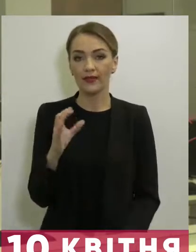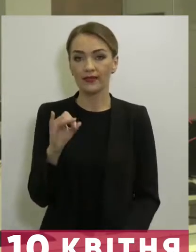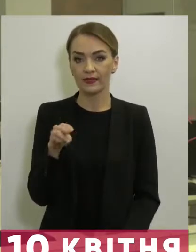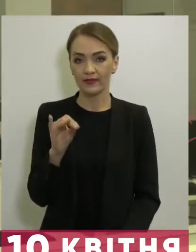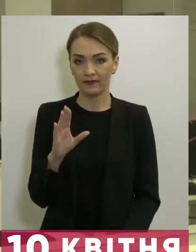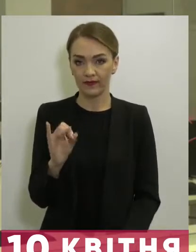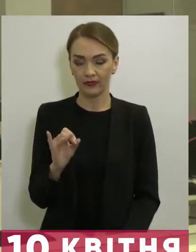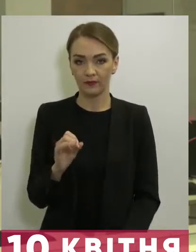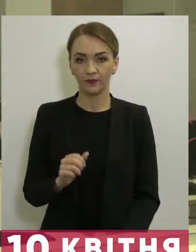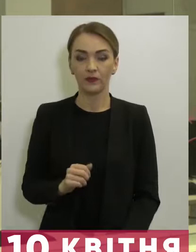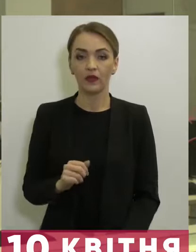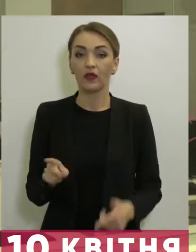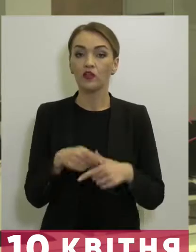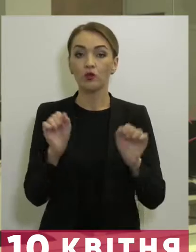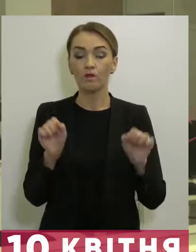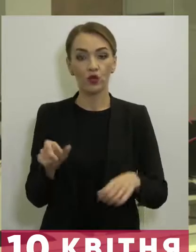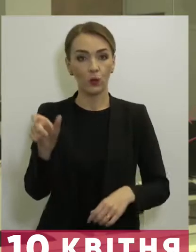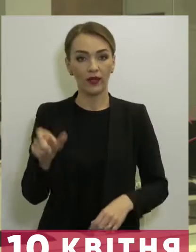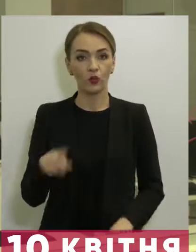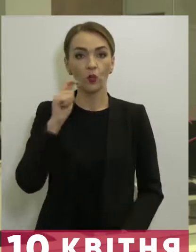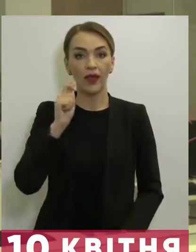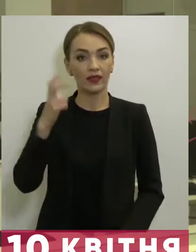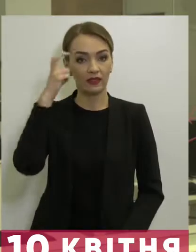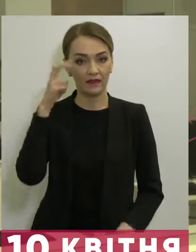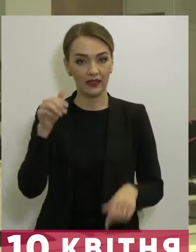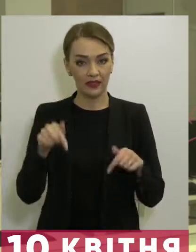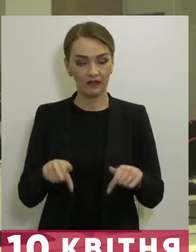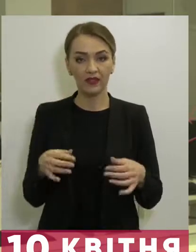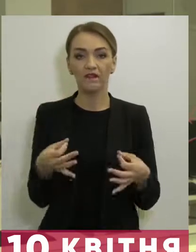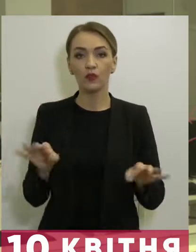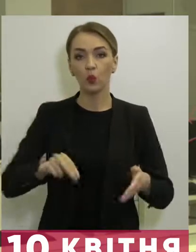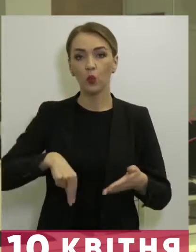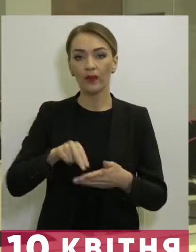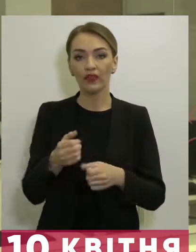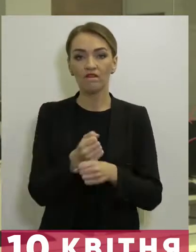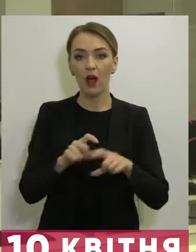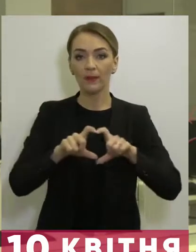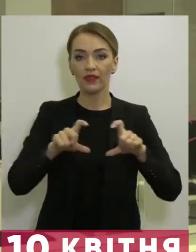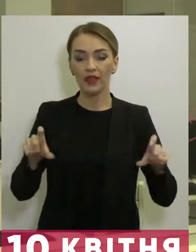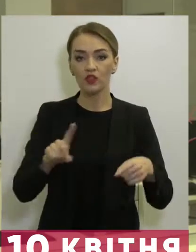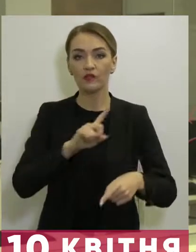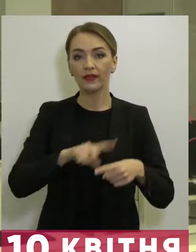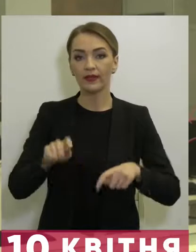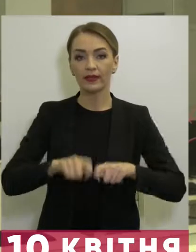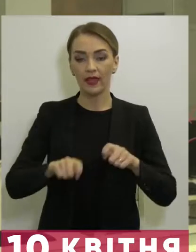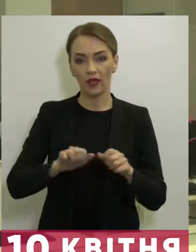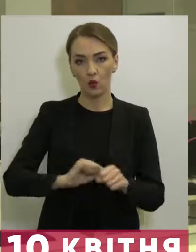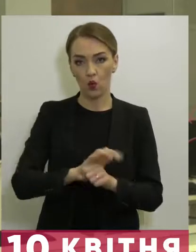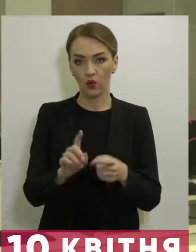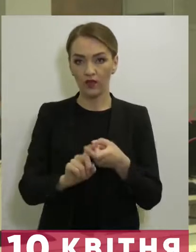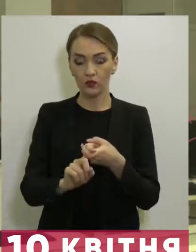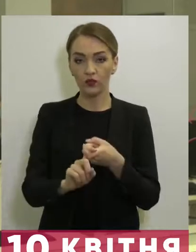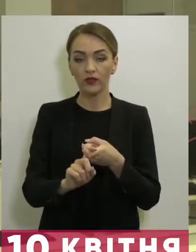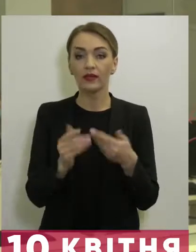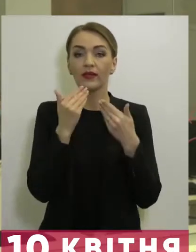Чи може громадянин України у Києві вільно купити в аптеці швидкий тест на коронавірус? Скільки